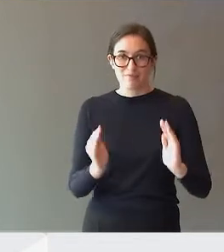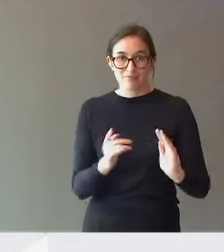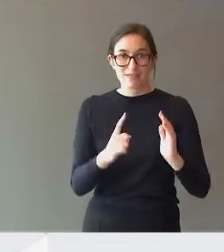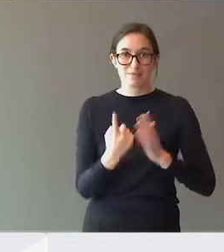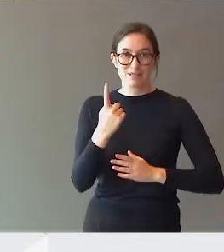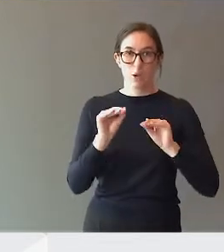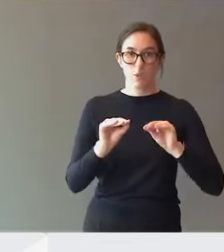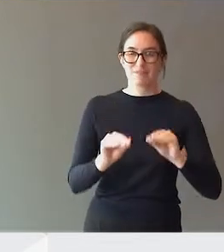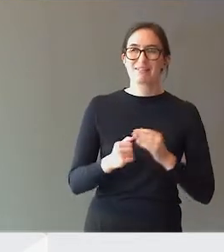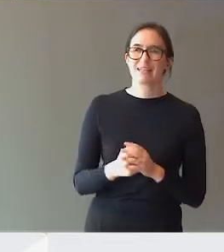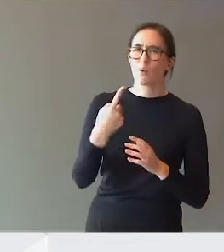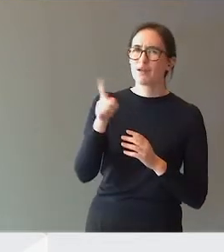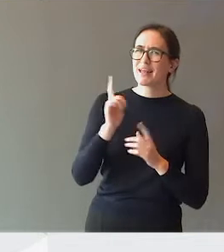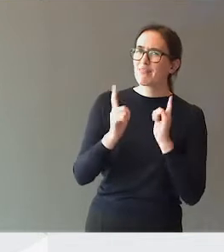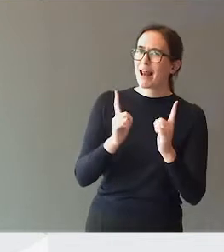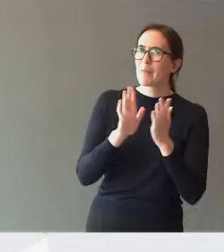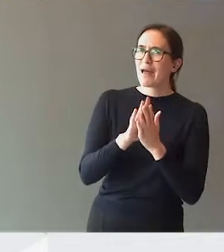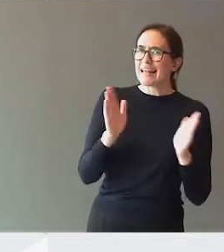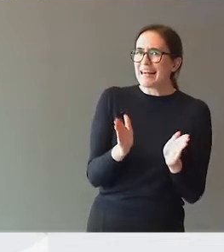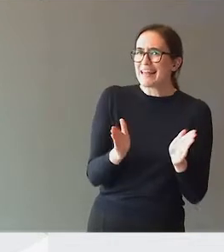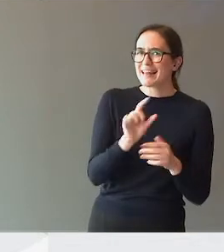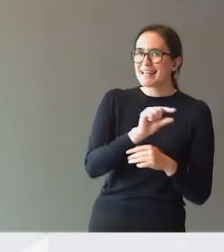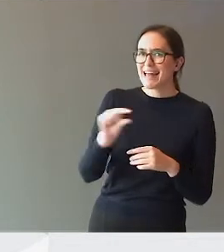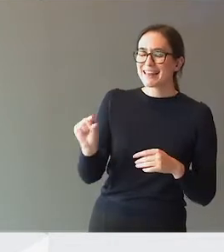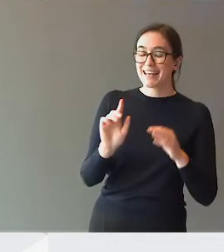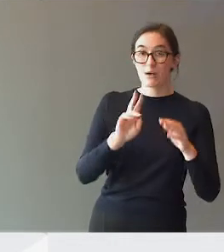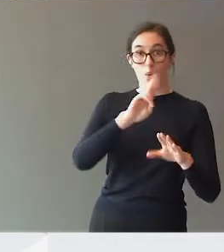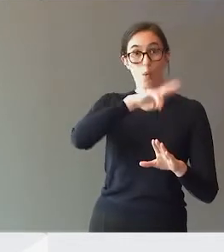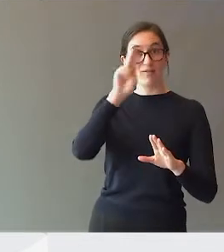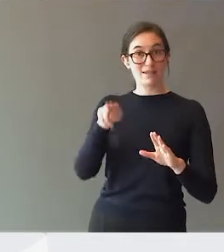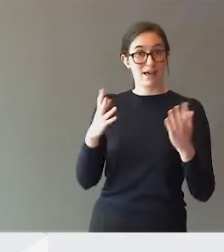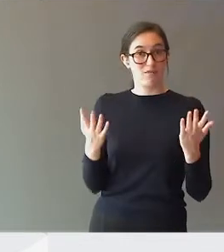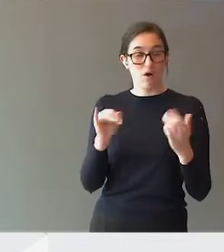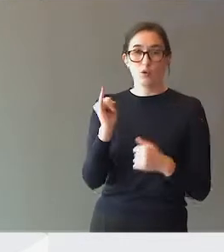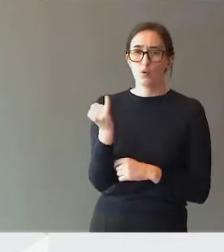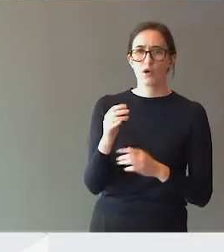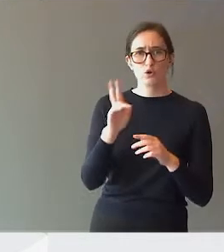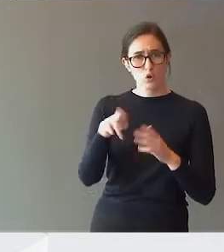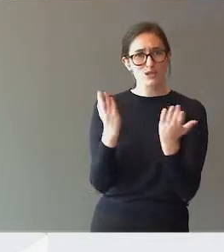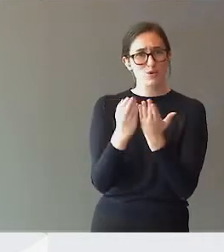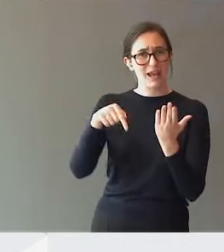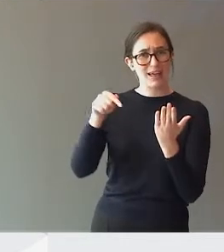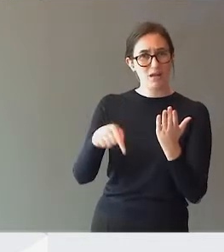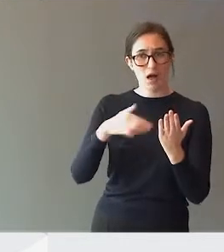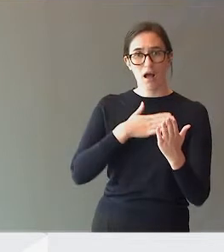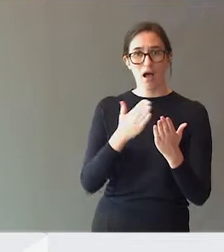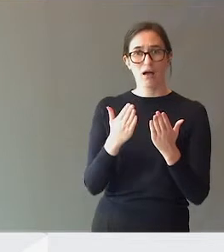Og så velger de med en liten setning å overse det store faktum at den norske skolen i dag oversvømmes til dels